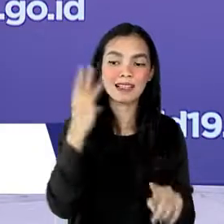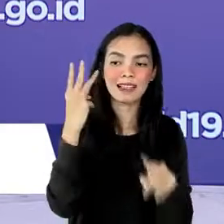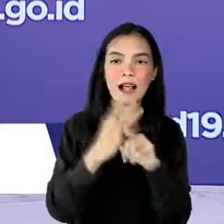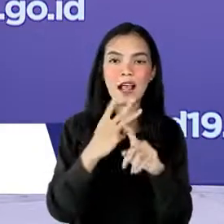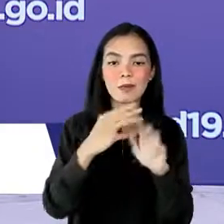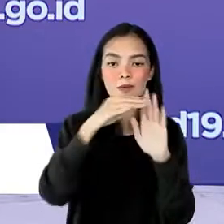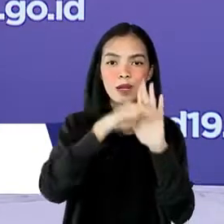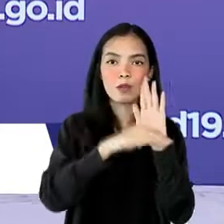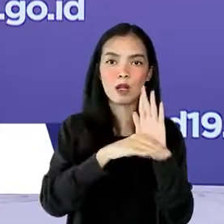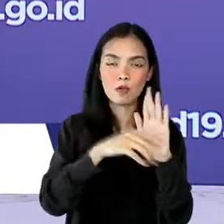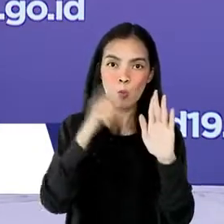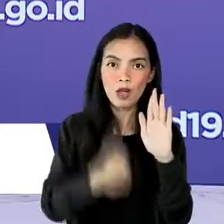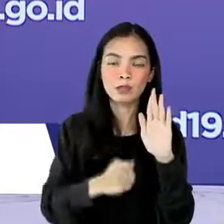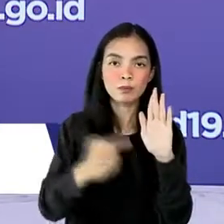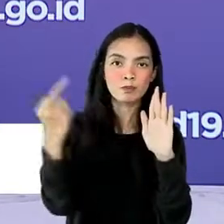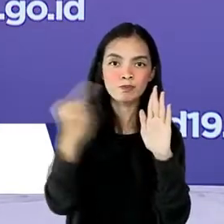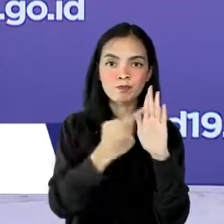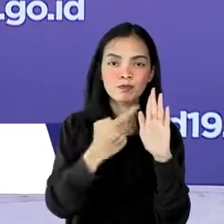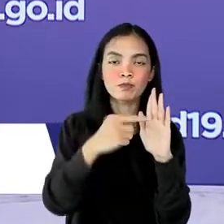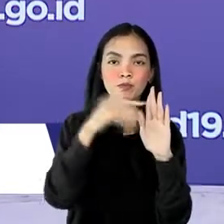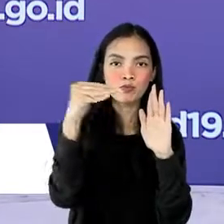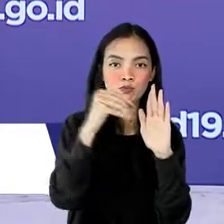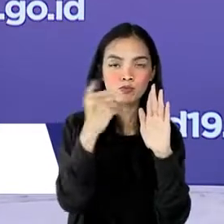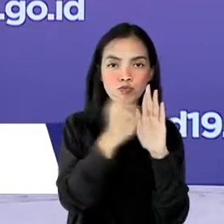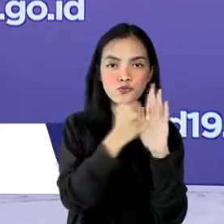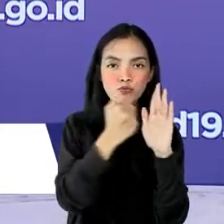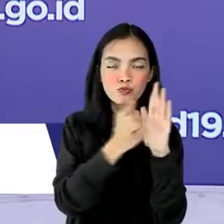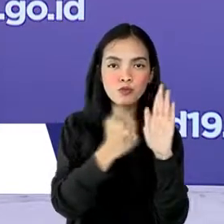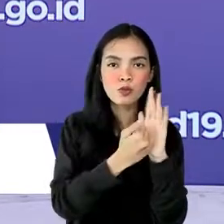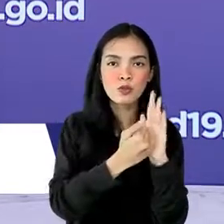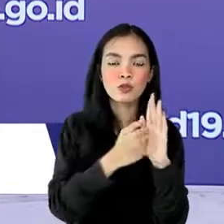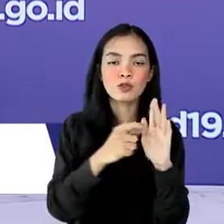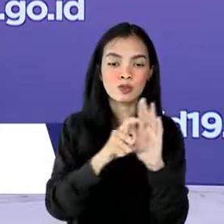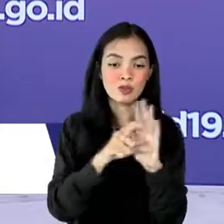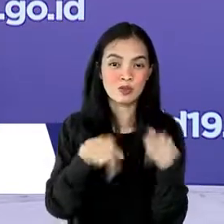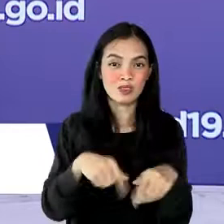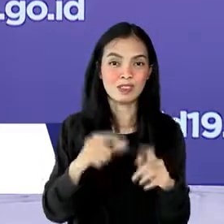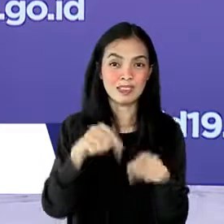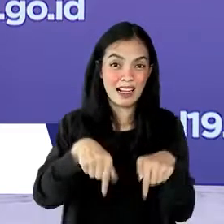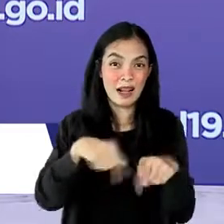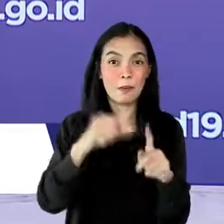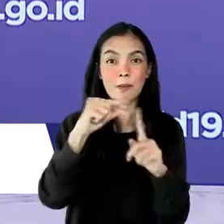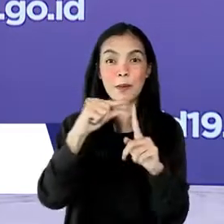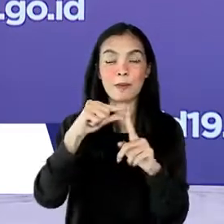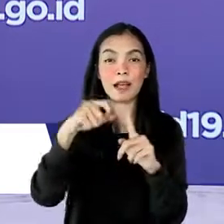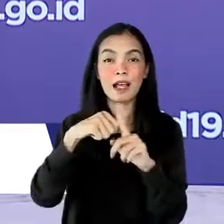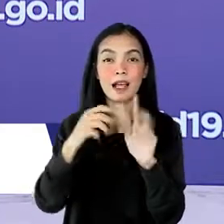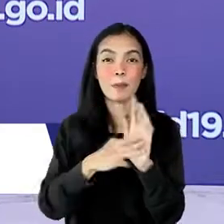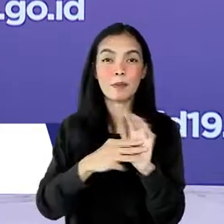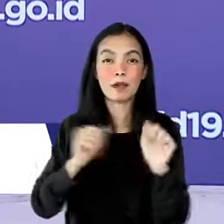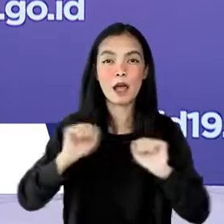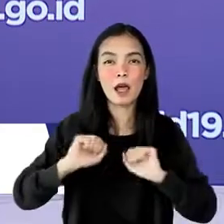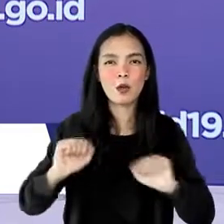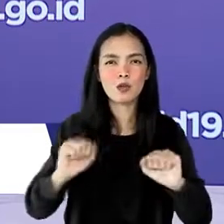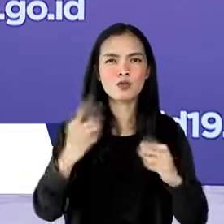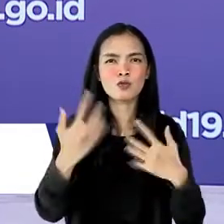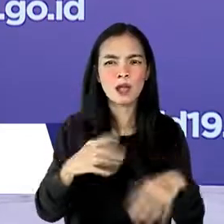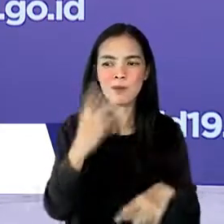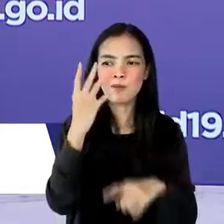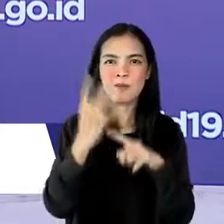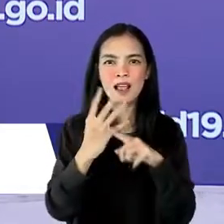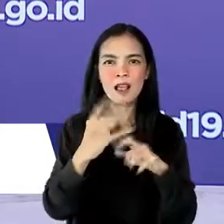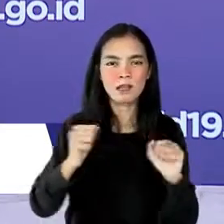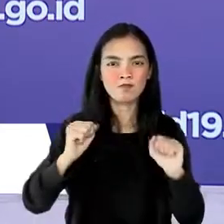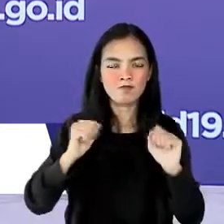relaksasi dengan PPKM darurat saat ini menjadi pengetatan yang keempat. Mekanisme